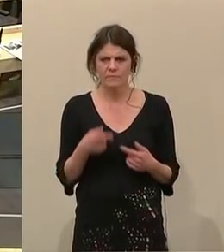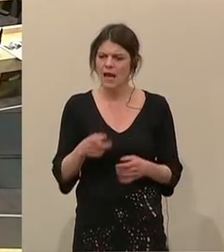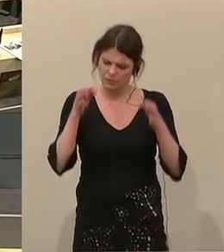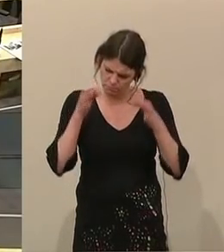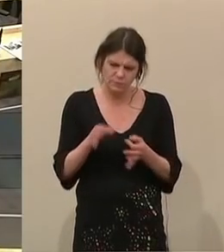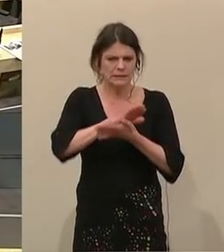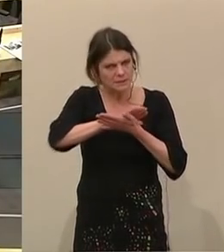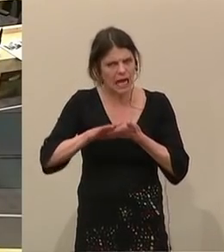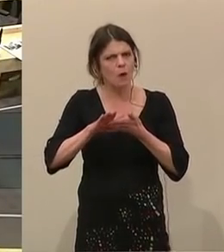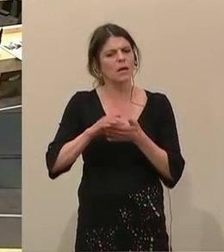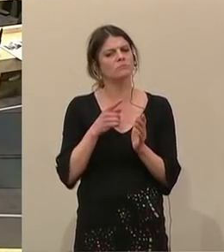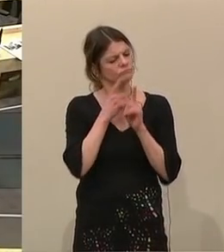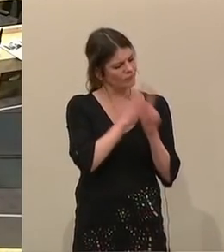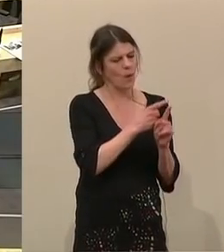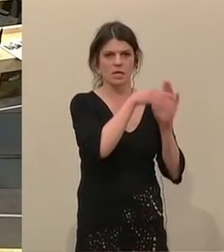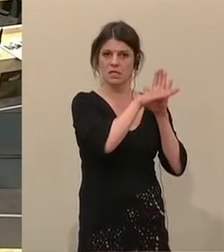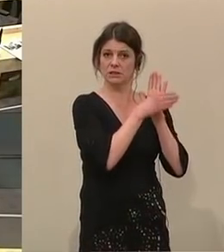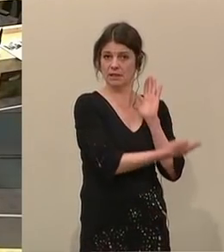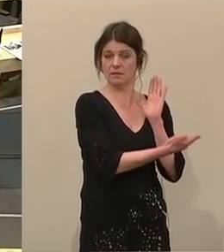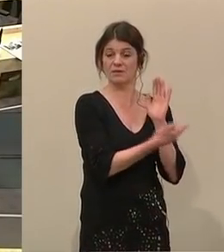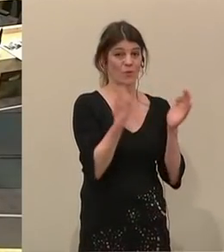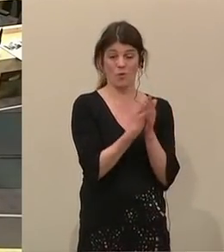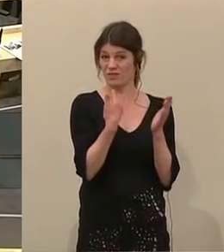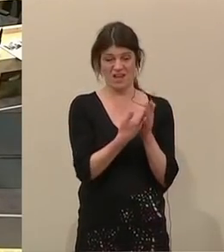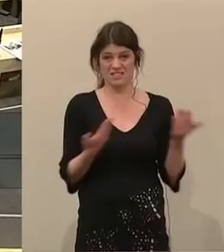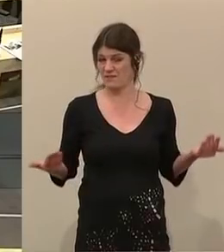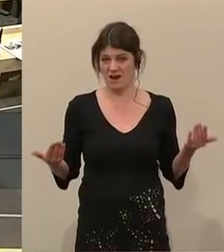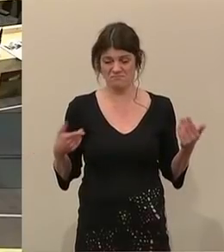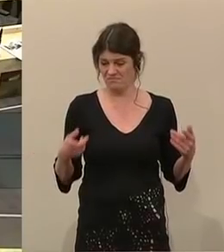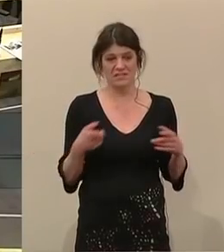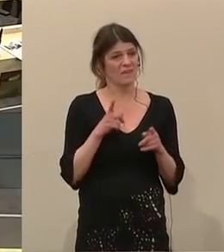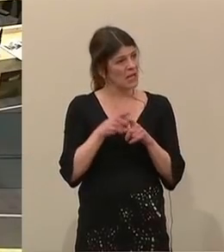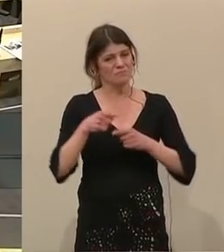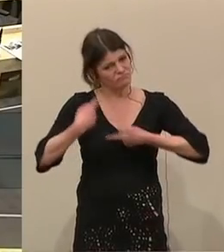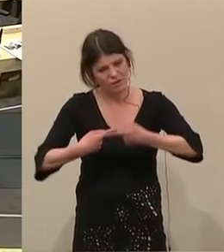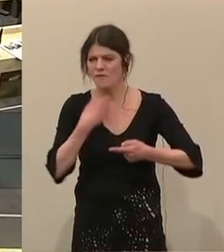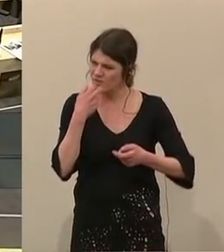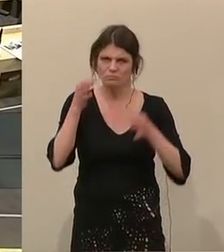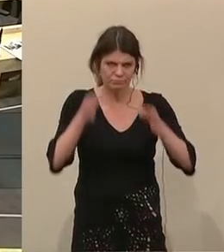ist ihre konsequente Anwendung. Und deshalb werde ich diesen Kurs auch konsequent fortsetzen.